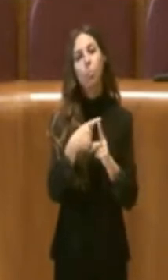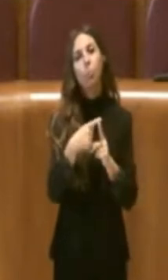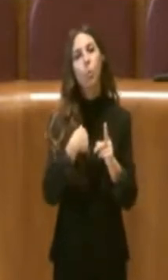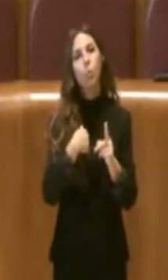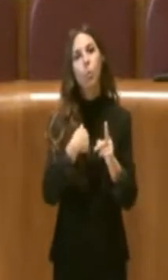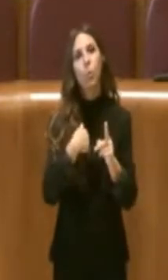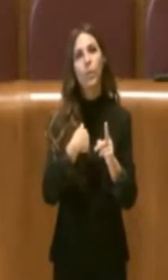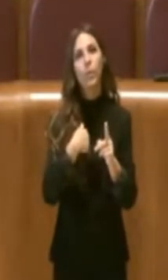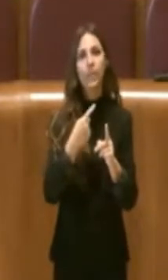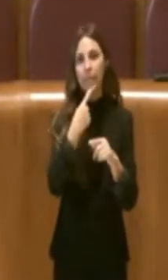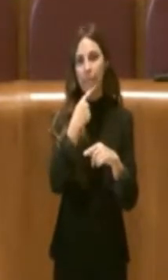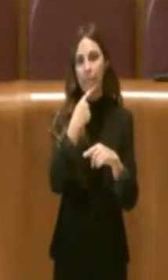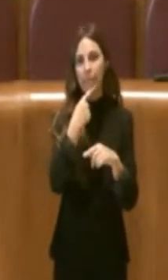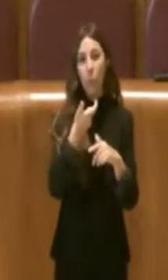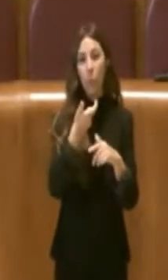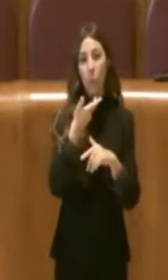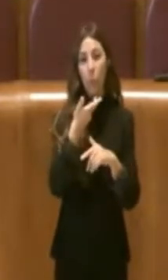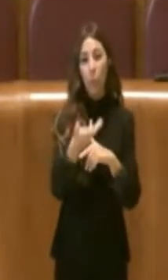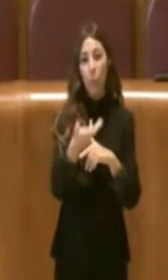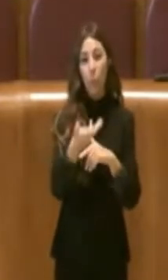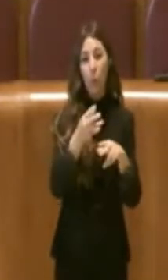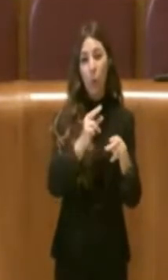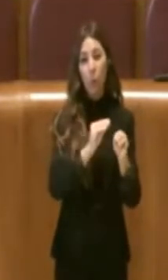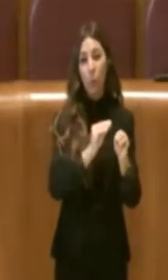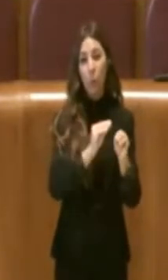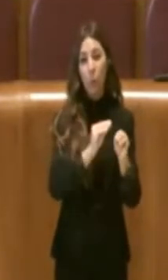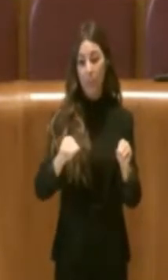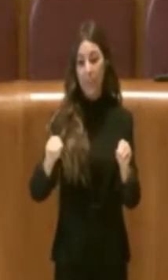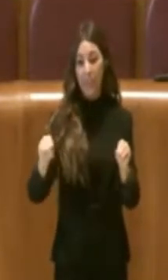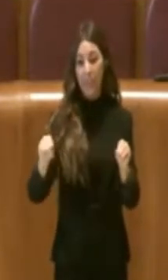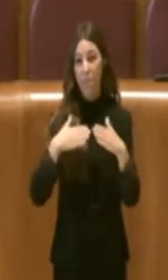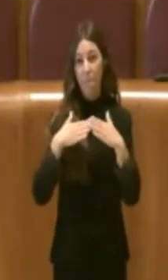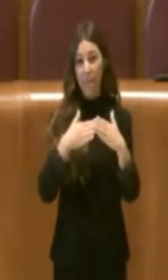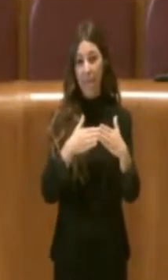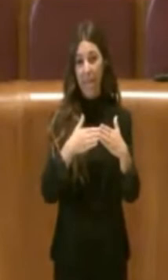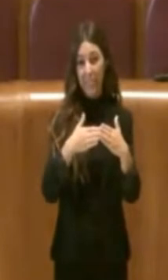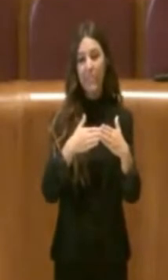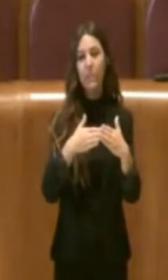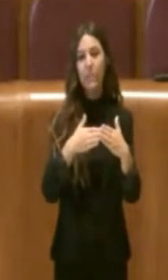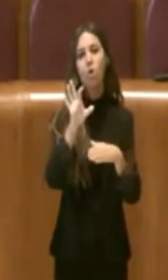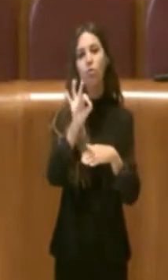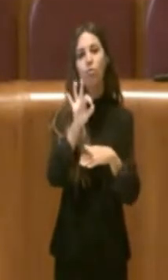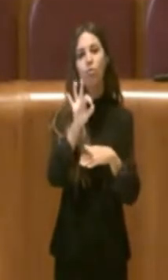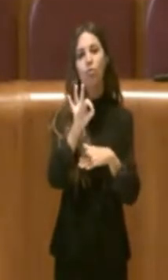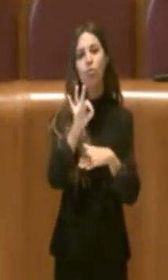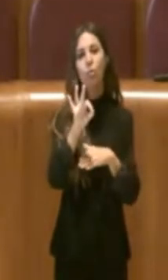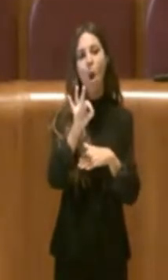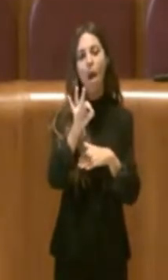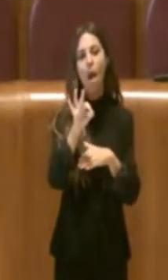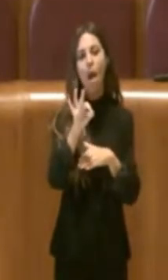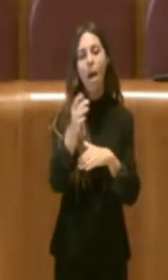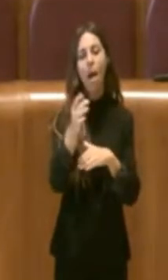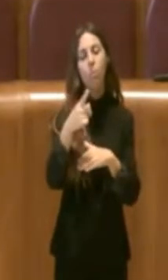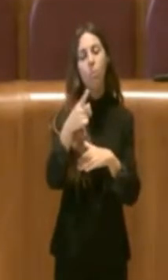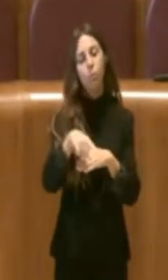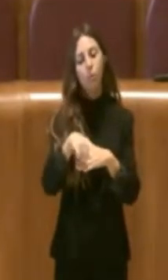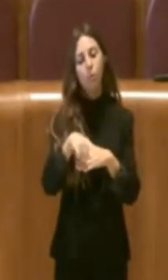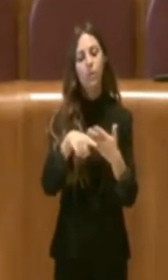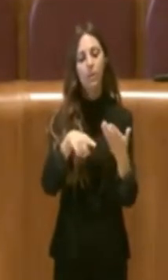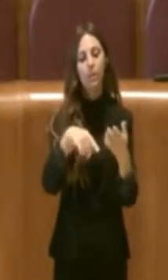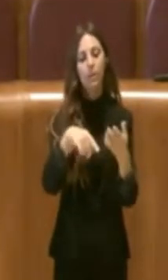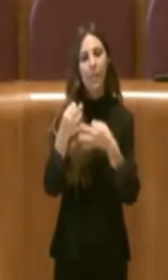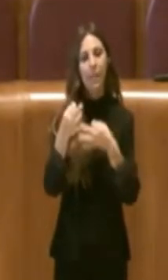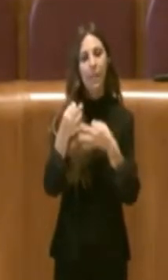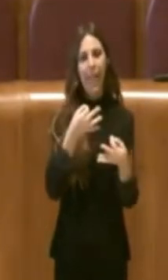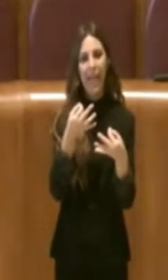numero massimo di posteggi possibili sul territorio comunale pari a 50 e poi, importante, è stata definita la natura